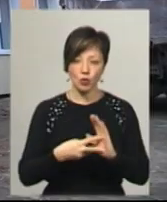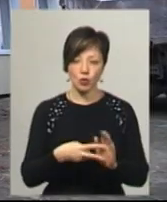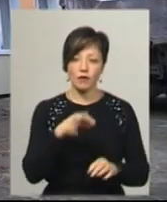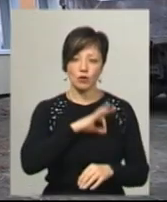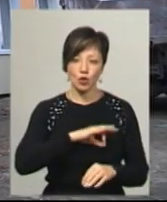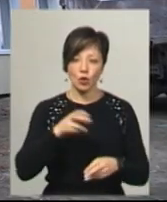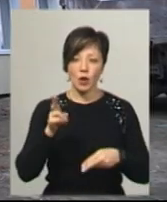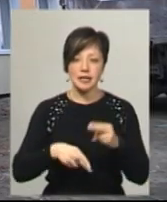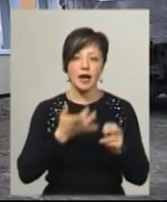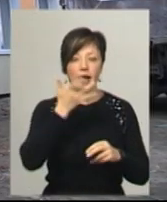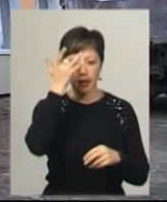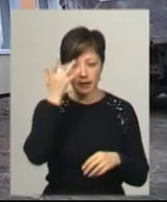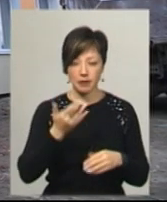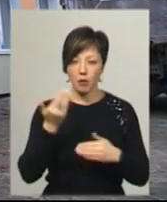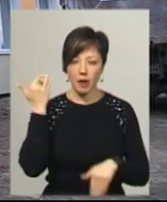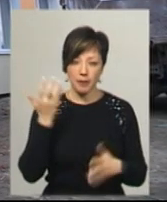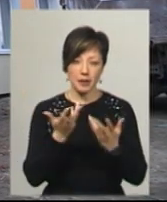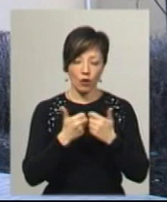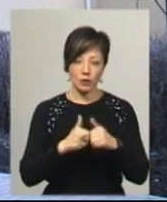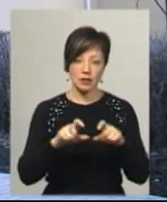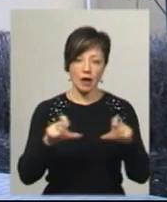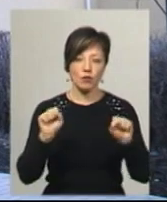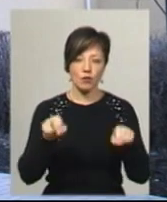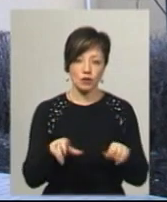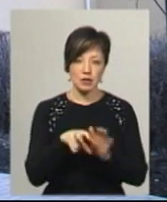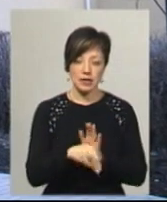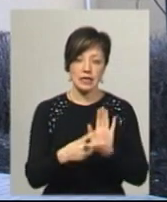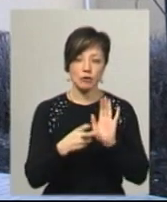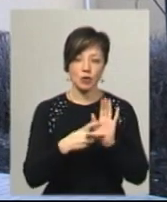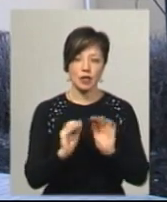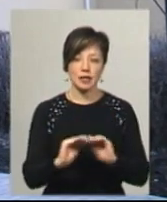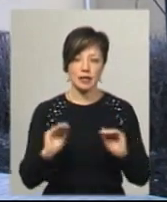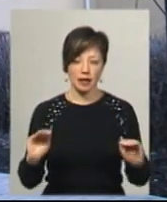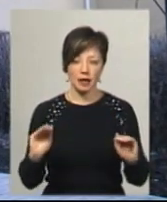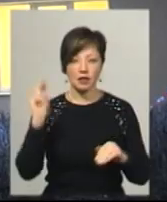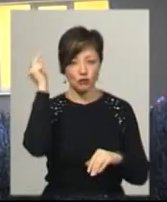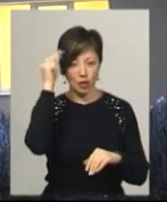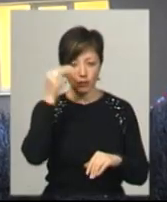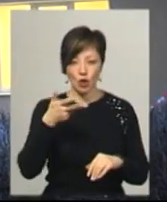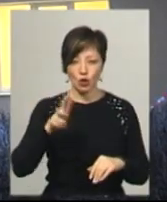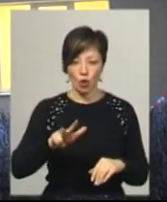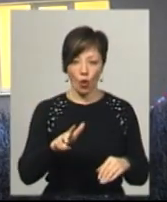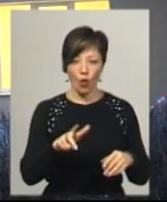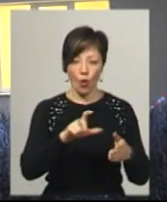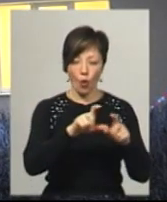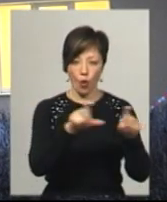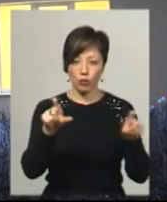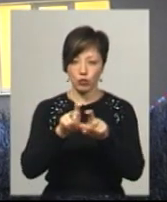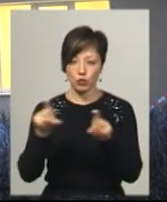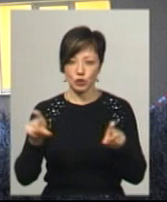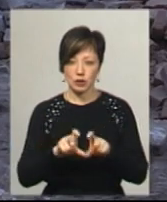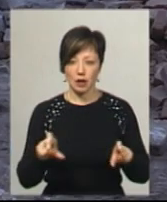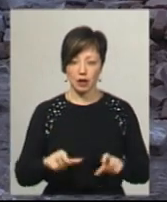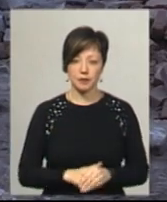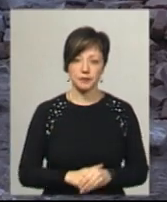експлуатацію до кінця літа. За попередніми підрахунками, заклад може вмістити близько семи сотень школярів, які навчатимуться у трьох корпусах, каже салищний голова